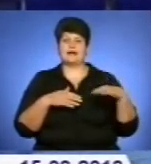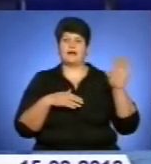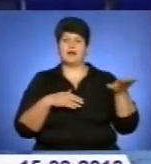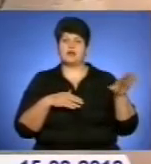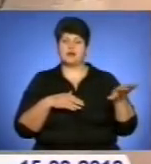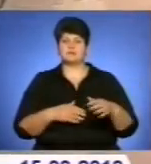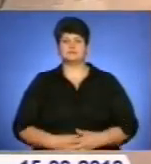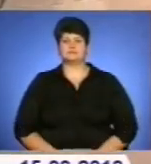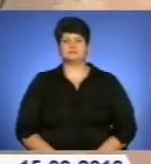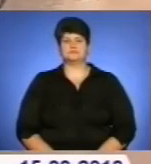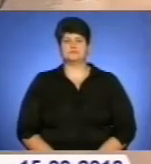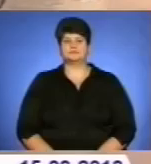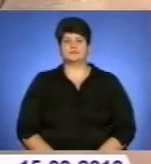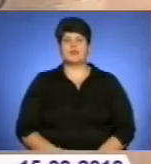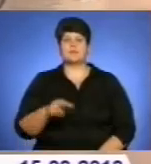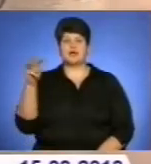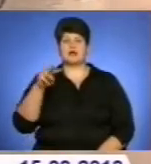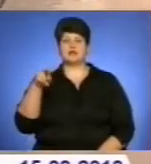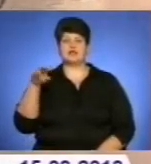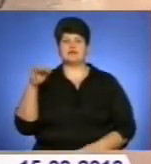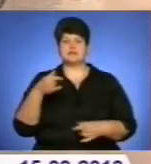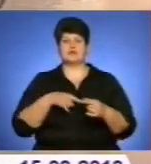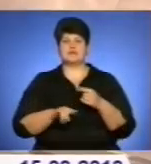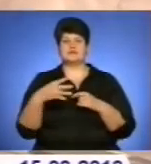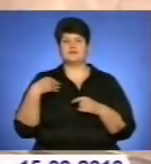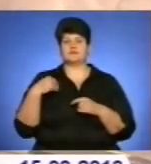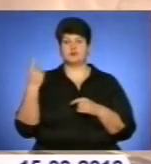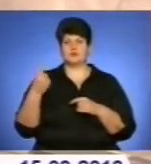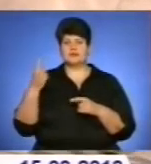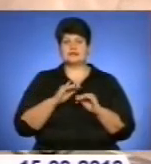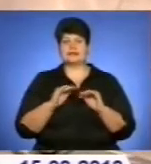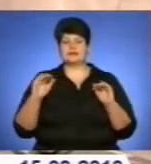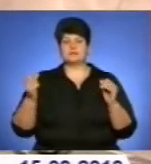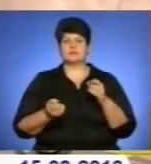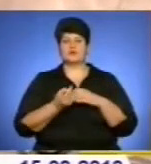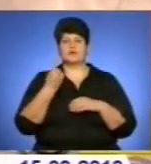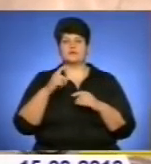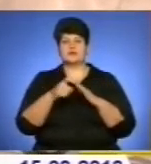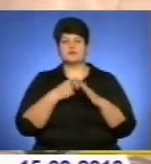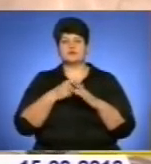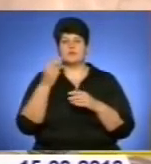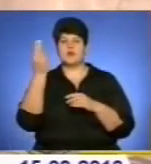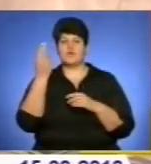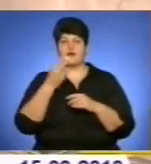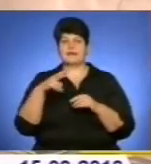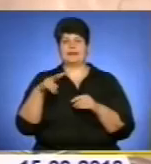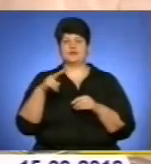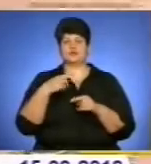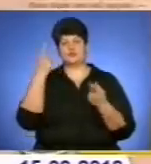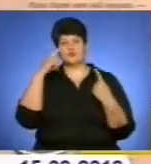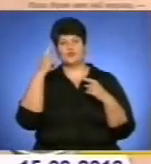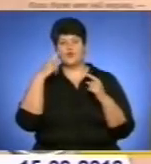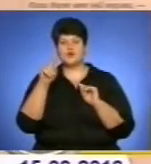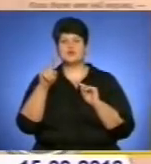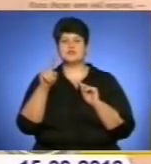З цієї нагоди в обласному державному архіві відкрилася виставка під назвою «Щеб зрунити на рідну ниву хоч пір'їнку свого